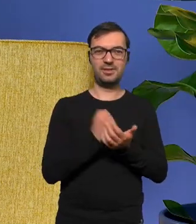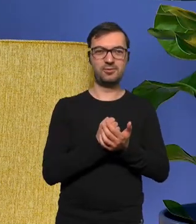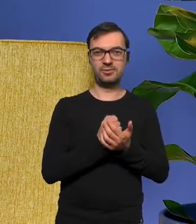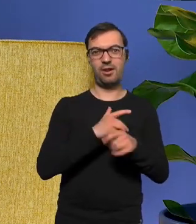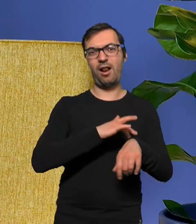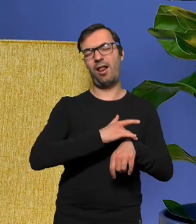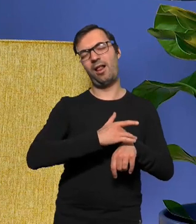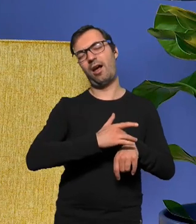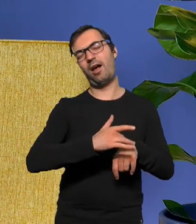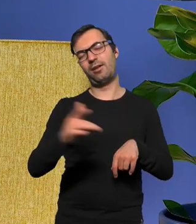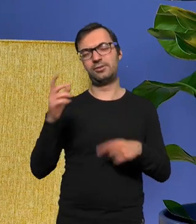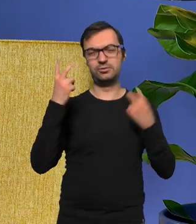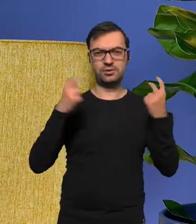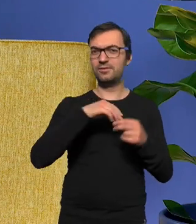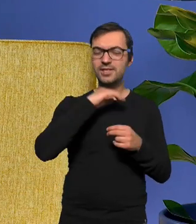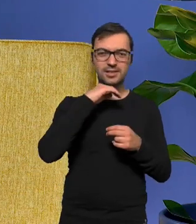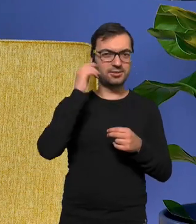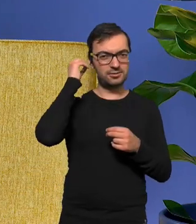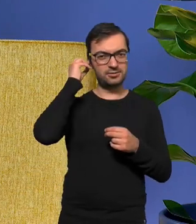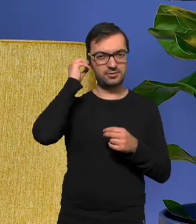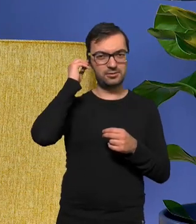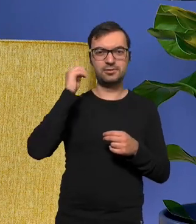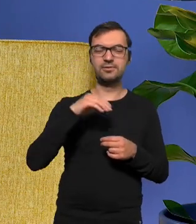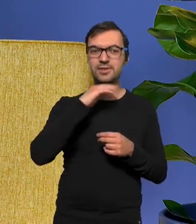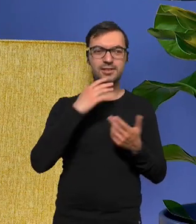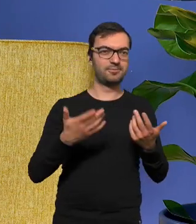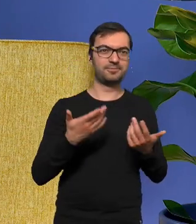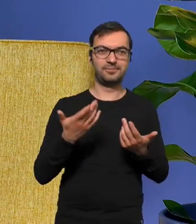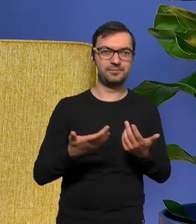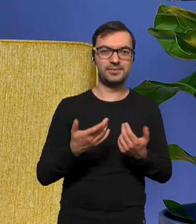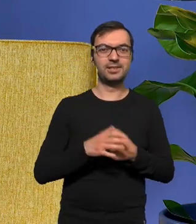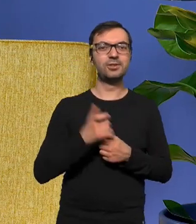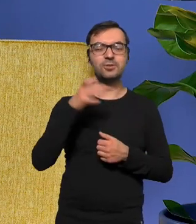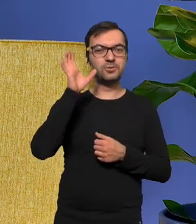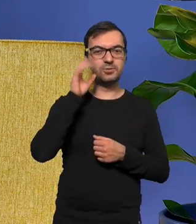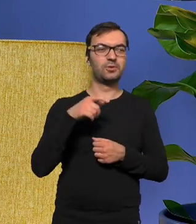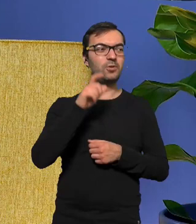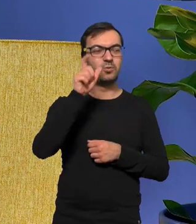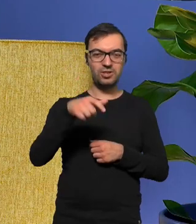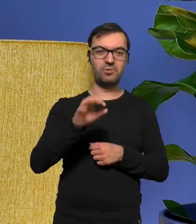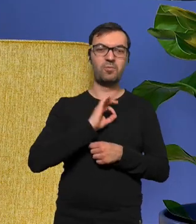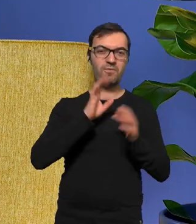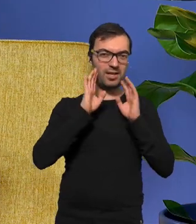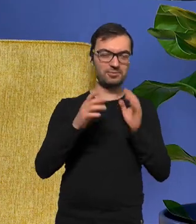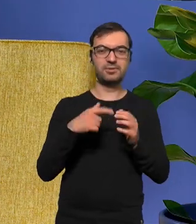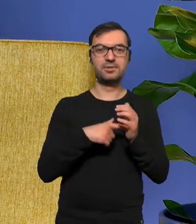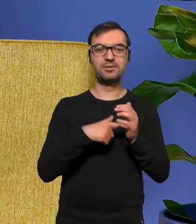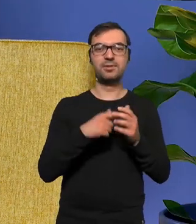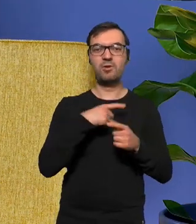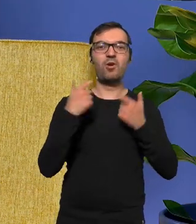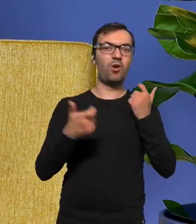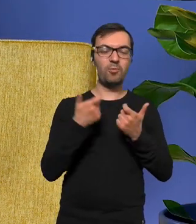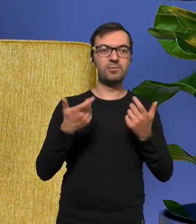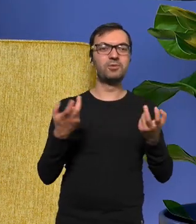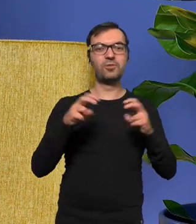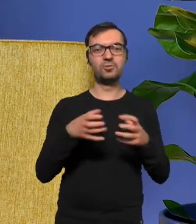setek godzin wystarczy sprawdzić co się dzieje u ciebie i u mnie na Facebooku bo jednak tworzymy